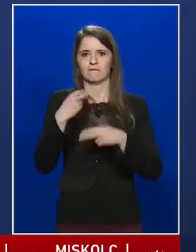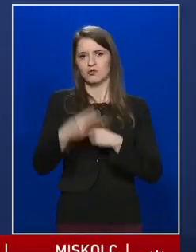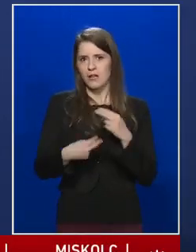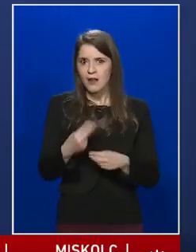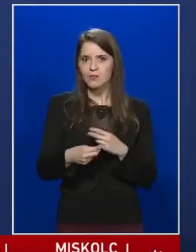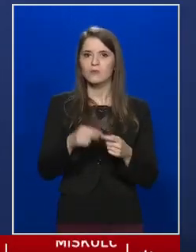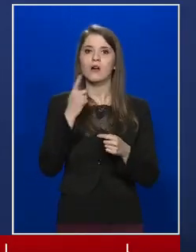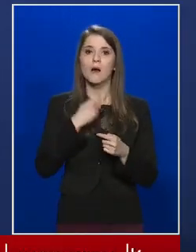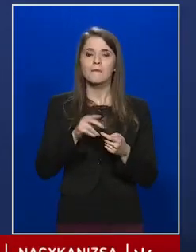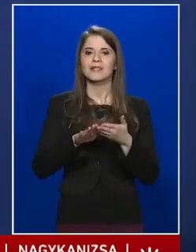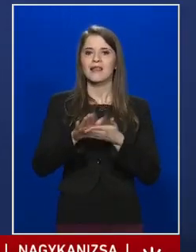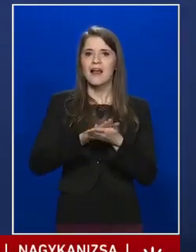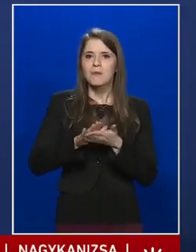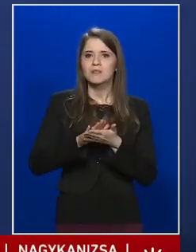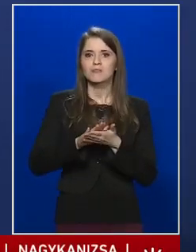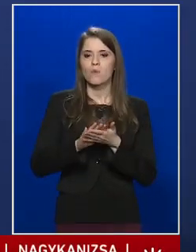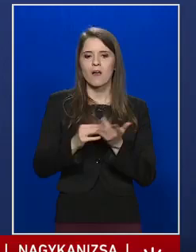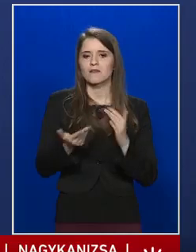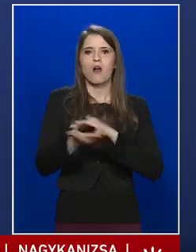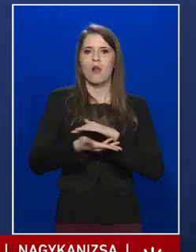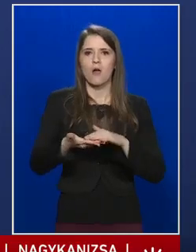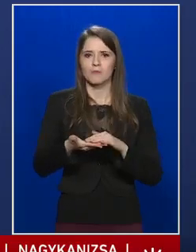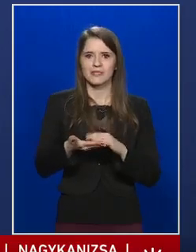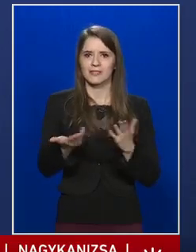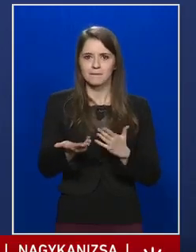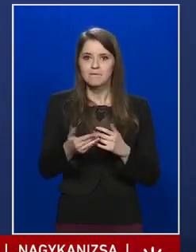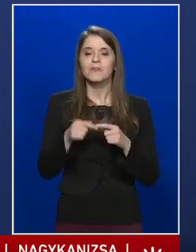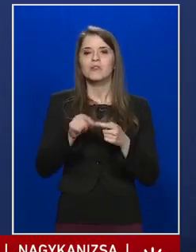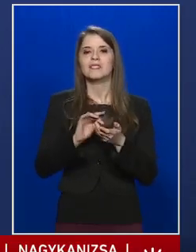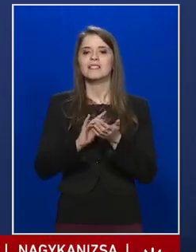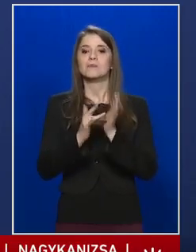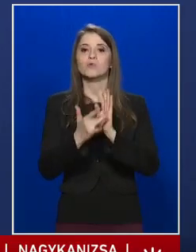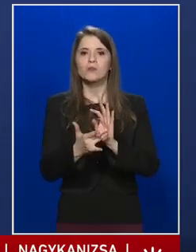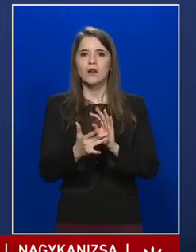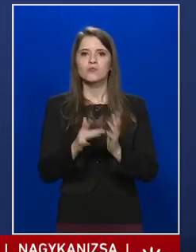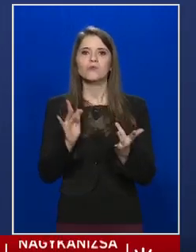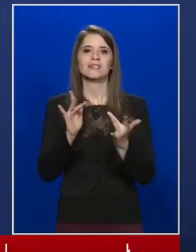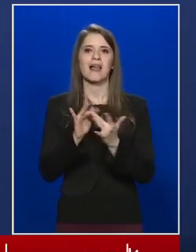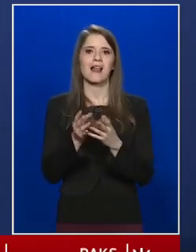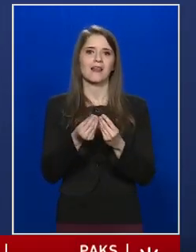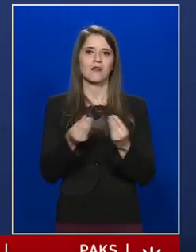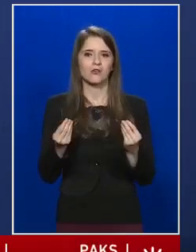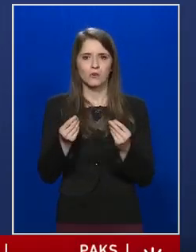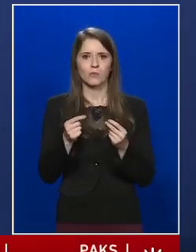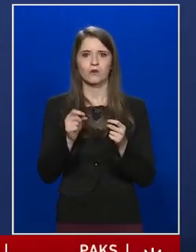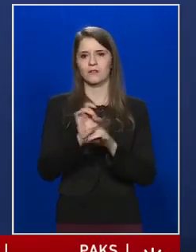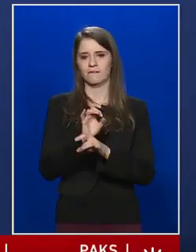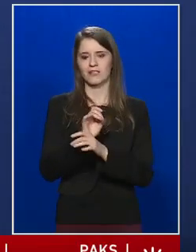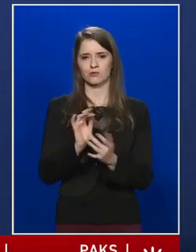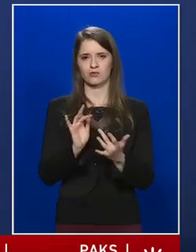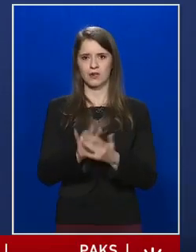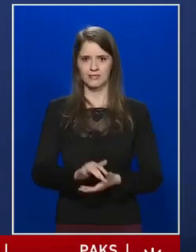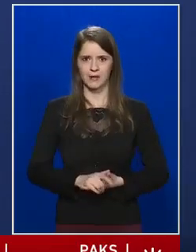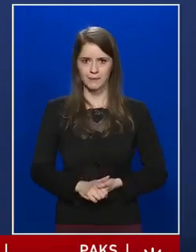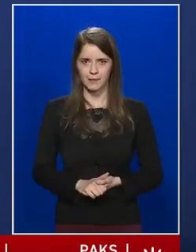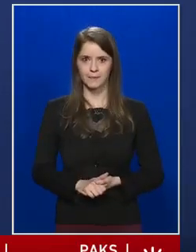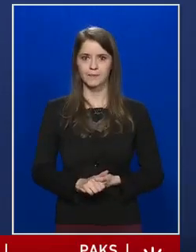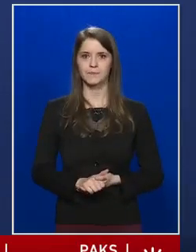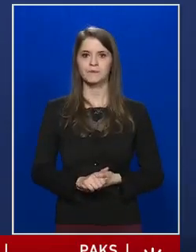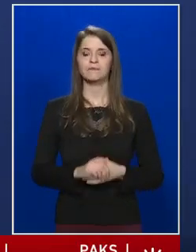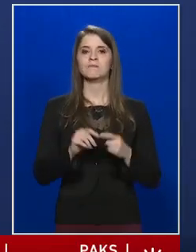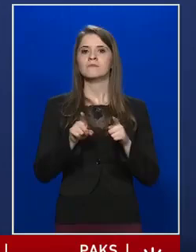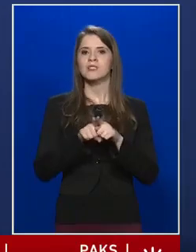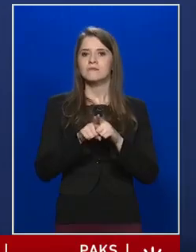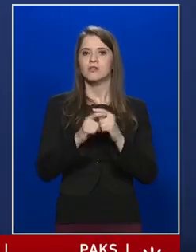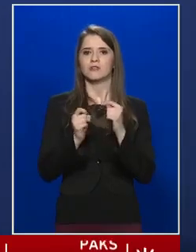jellemzően azon alapszanak, hogy kimutatjuk az ellenanyagokat a vírussal szemben, ezeket a járvány